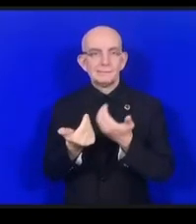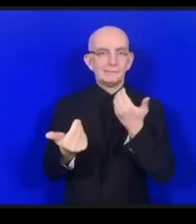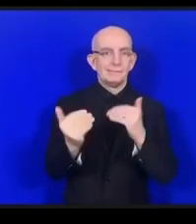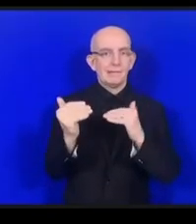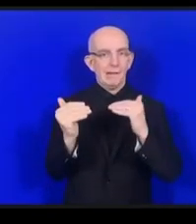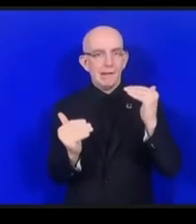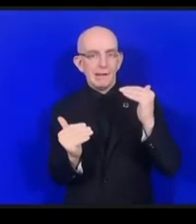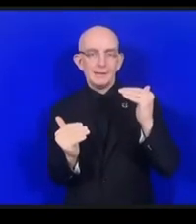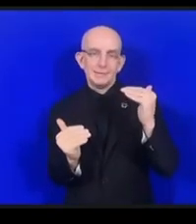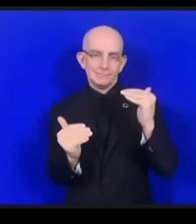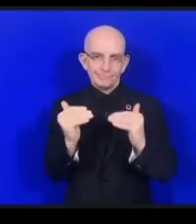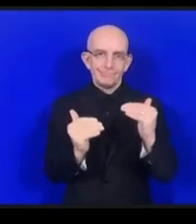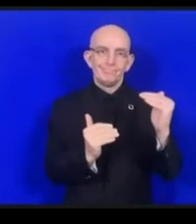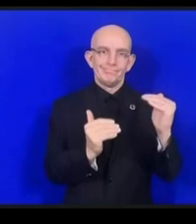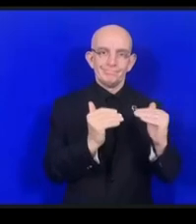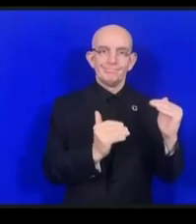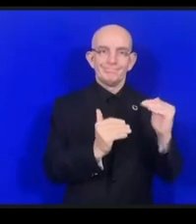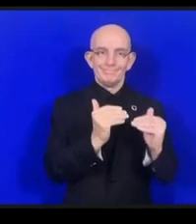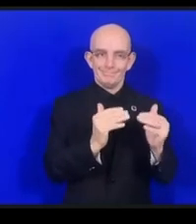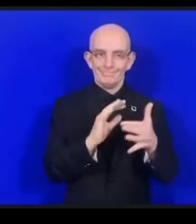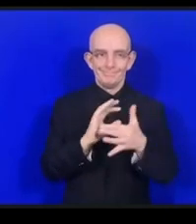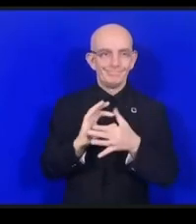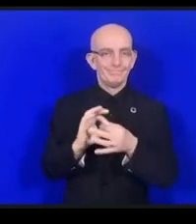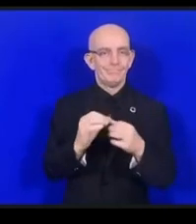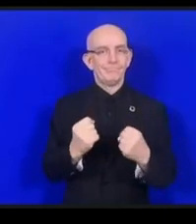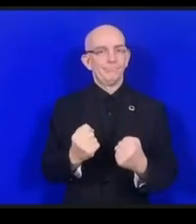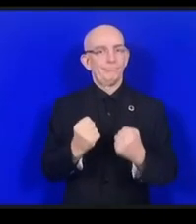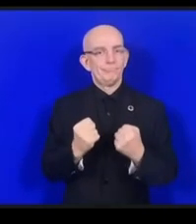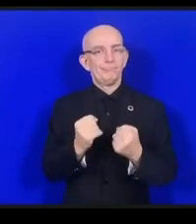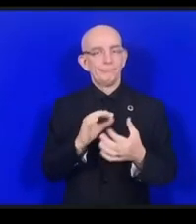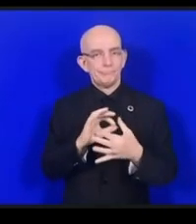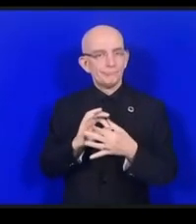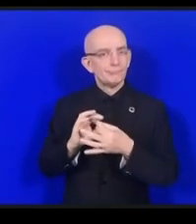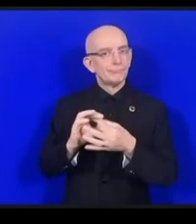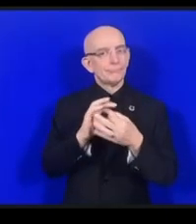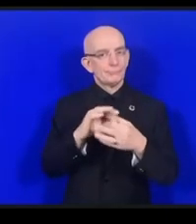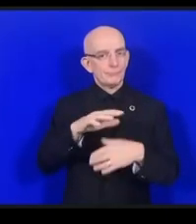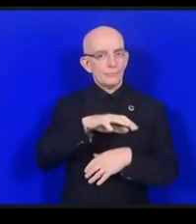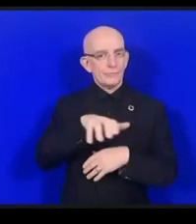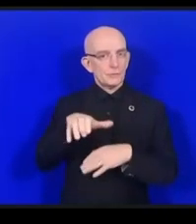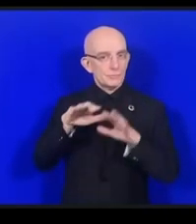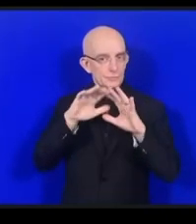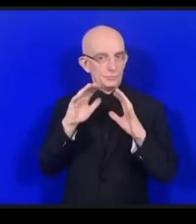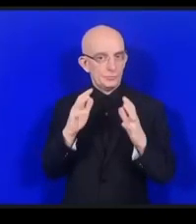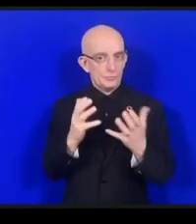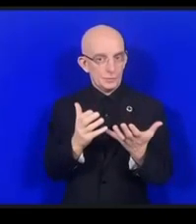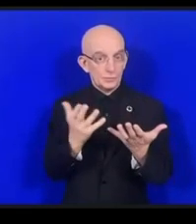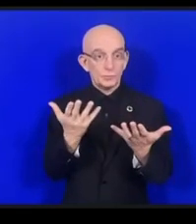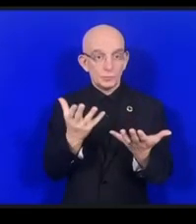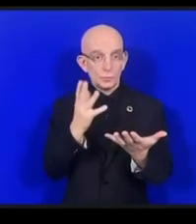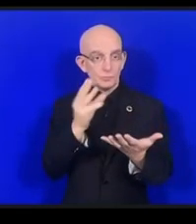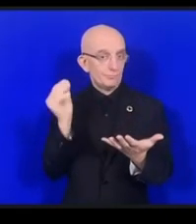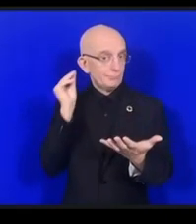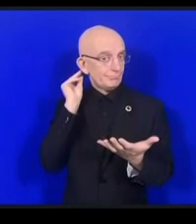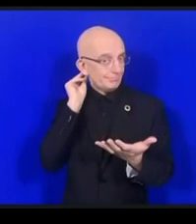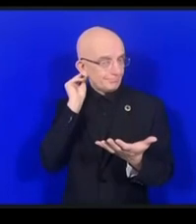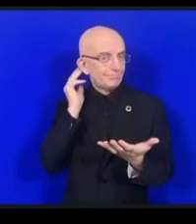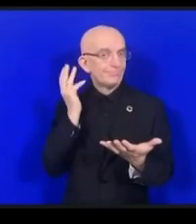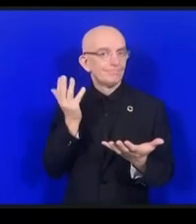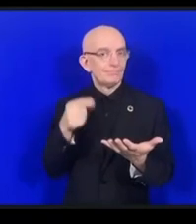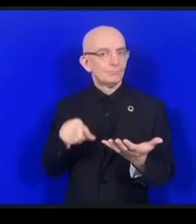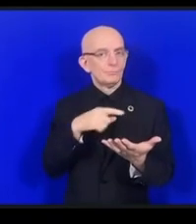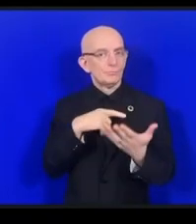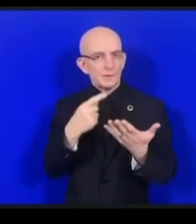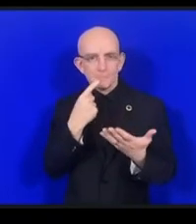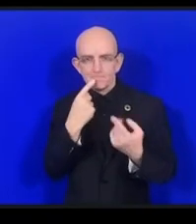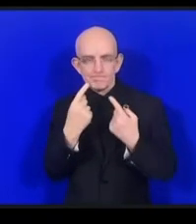必要であるとおっいましたこれを念頭に我々はこのセッションを一つの出発点としてそしてダイナミックコアリッションのネットワ